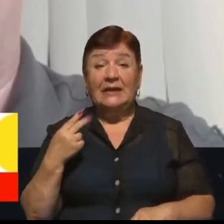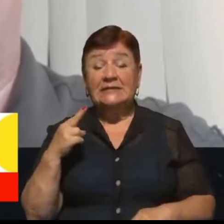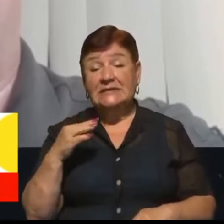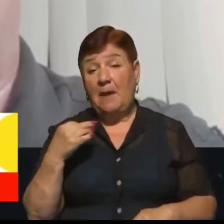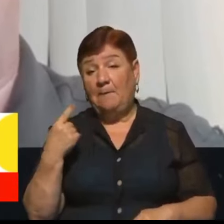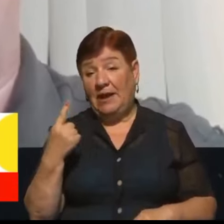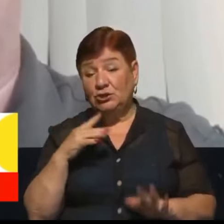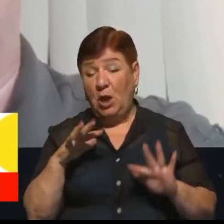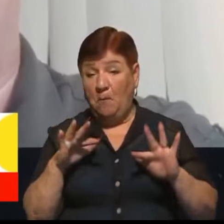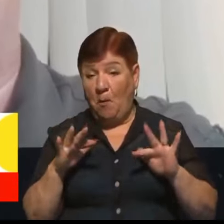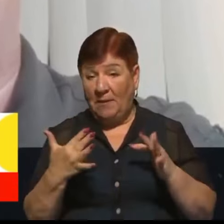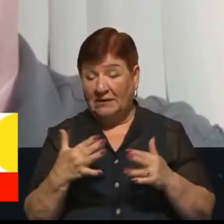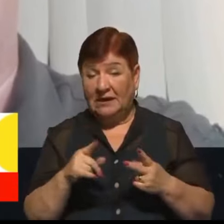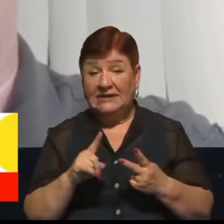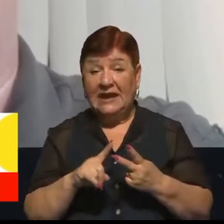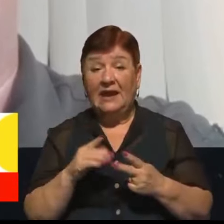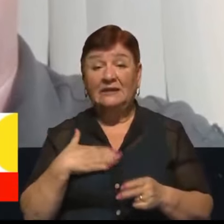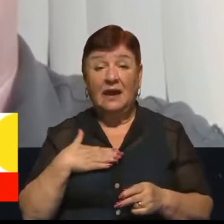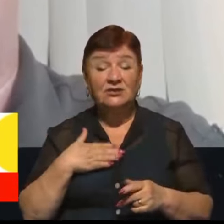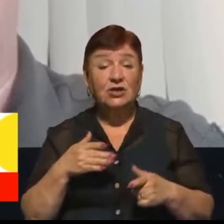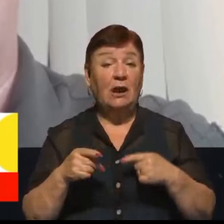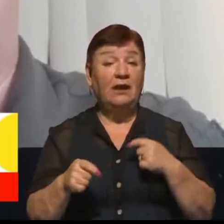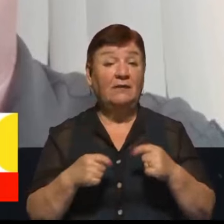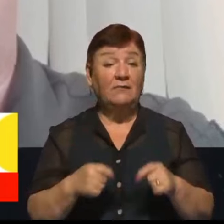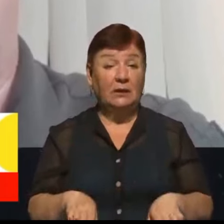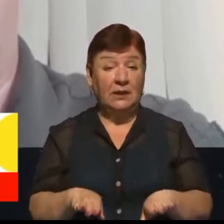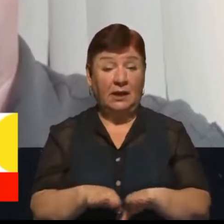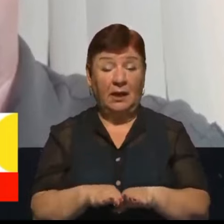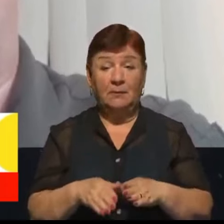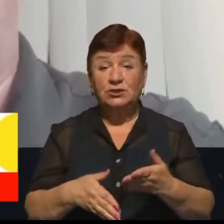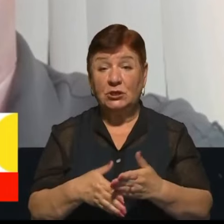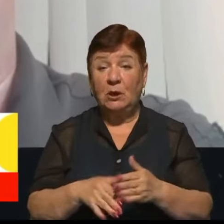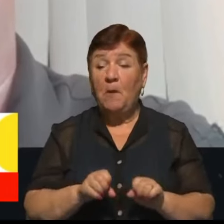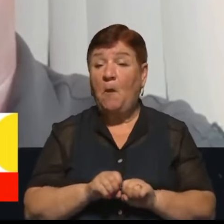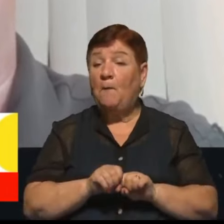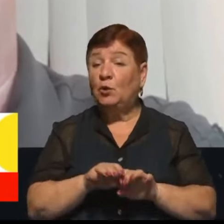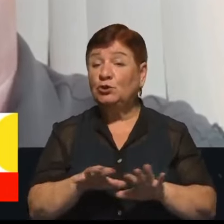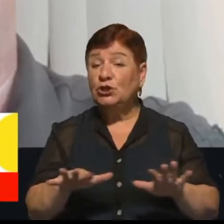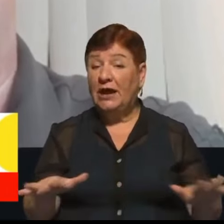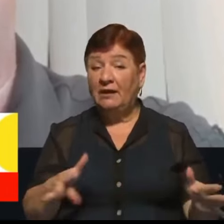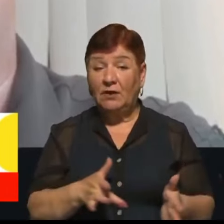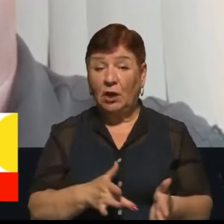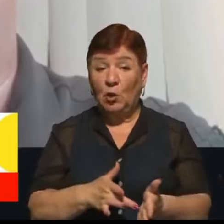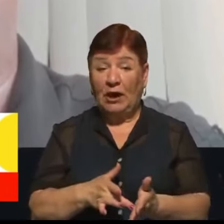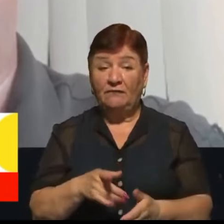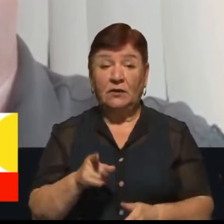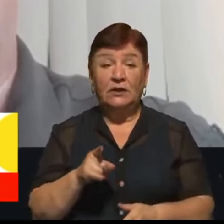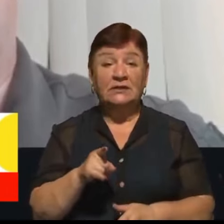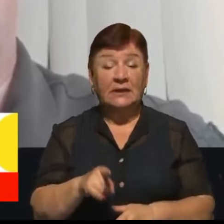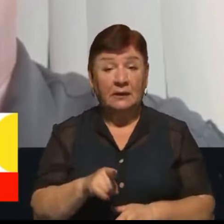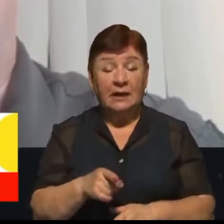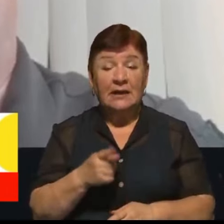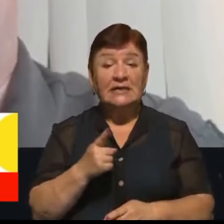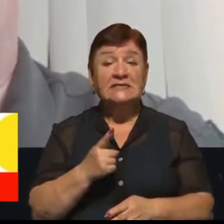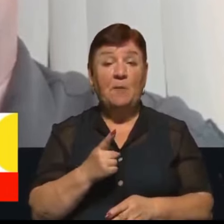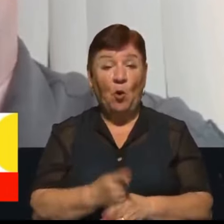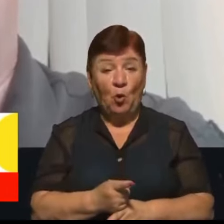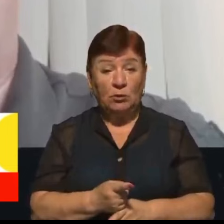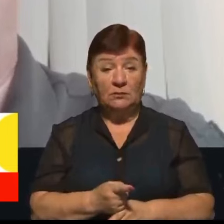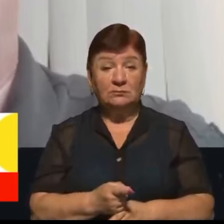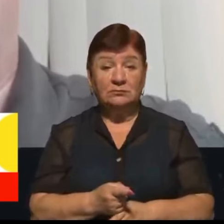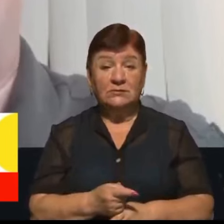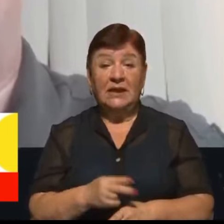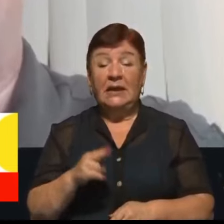другий момент. Наш керівник таким чином дещо поширив географію таких заборон, і